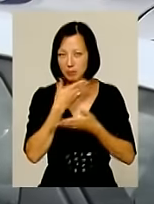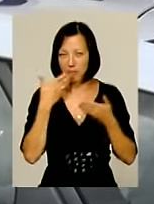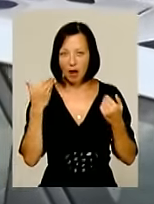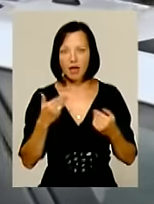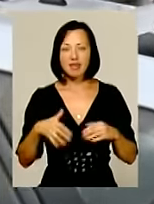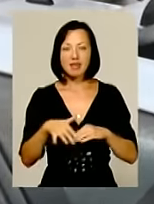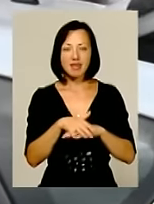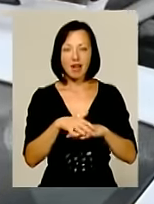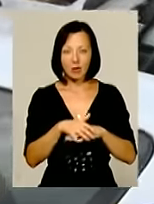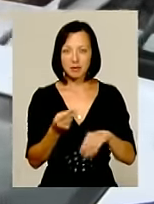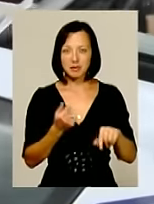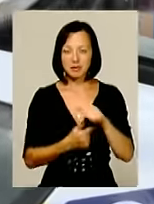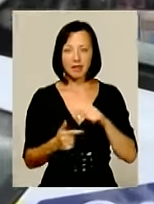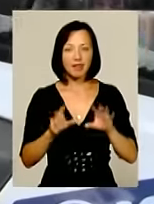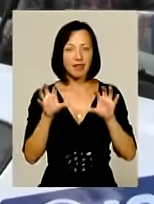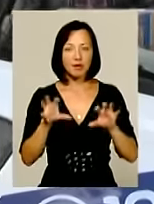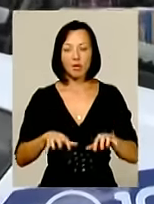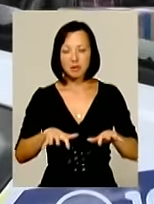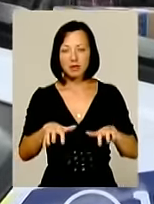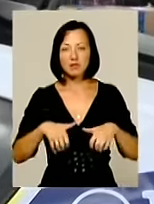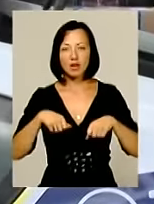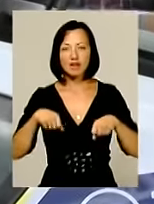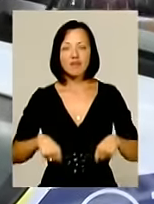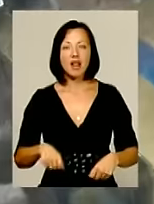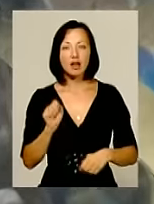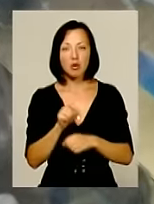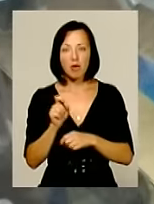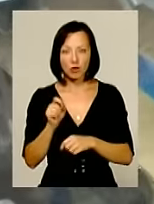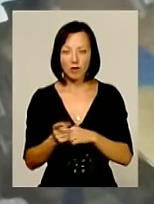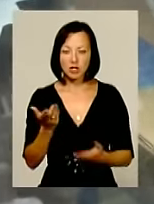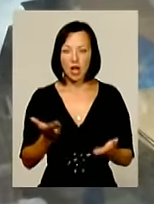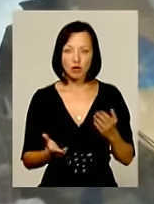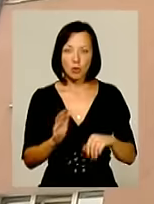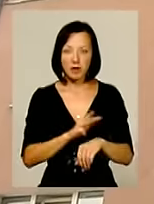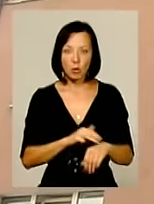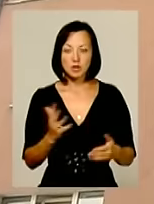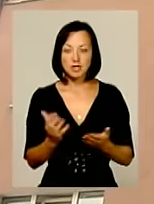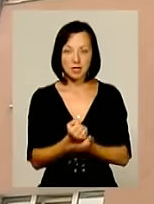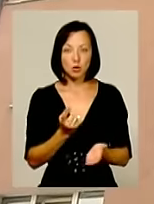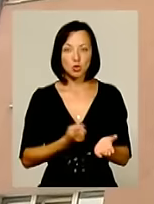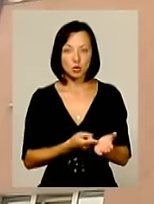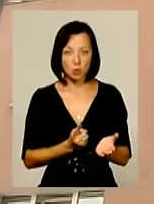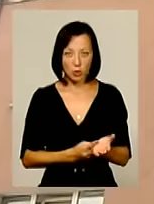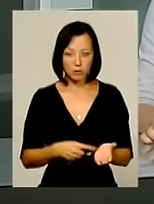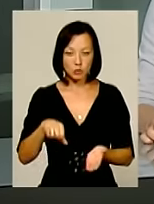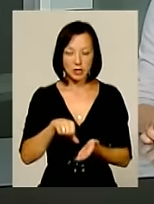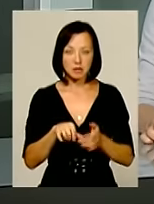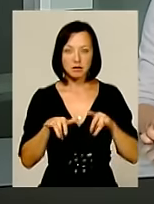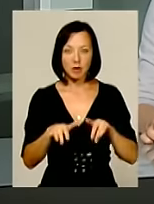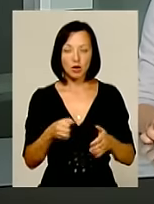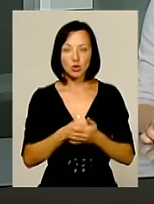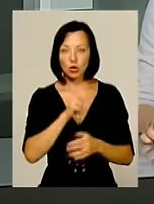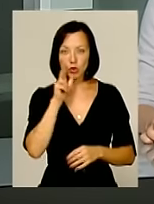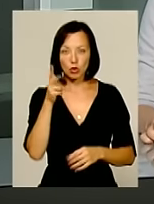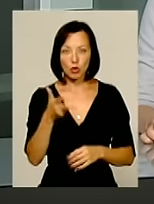Нагадаю, народникам закидають незаконне присвоєння владних повноважень. Якщо правоохоронці знайдуть докази, фігурантам справи світить до